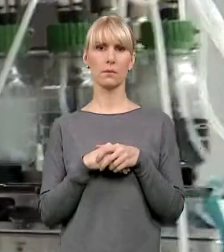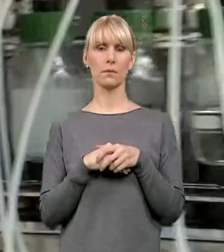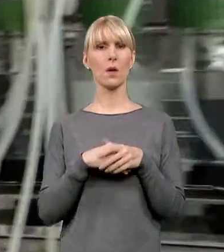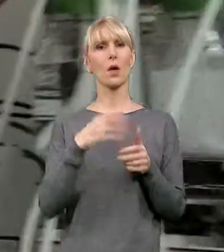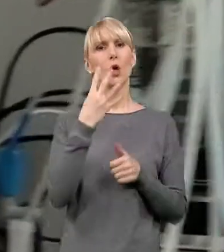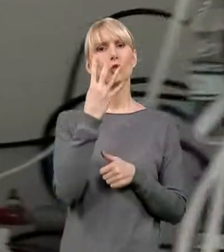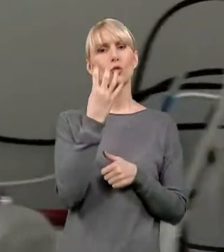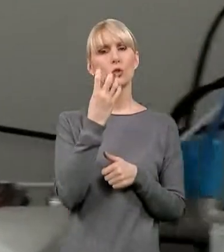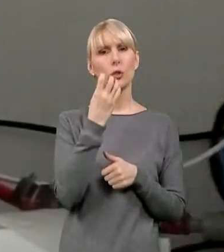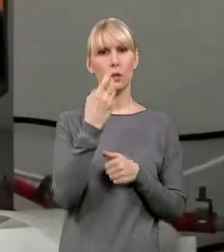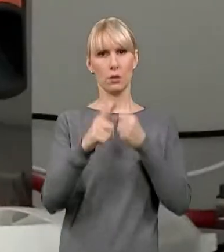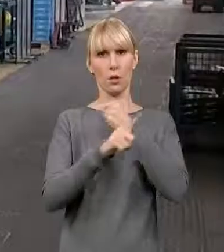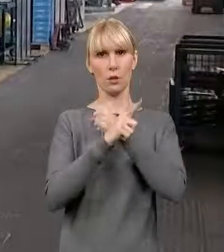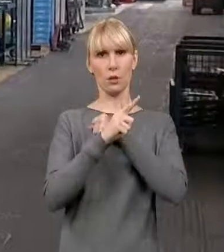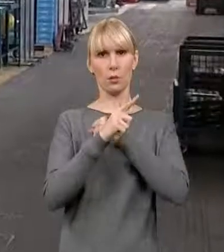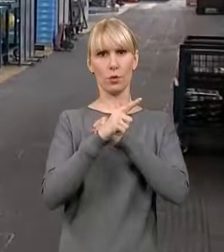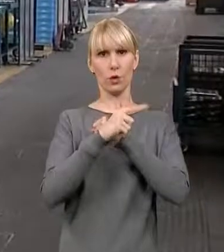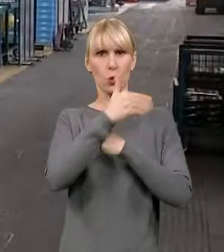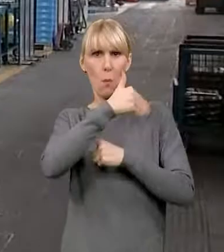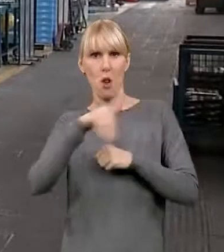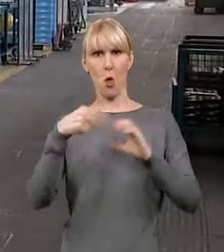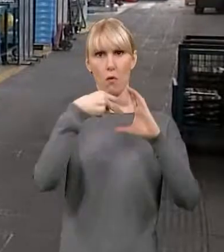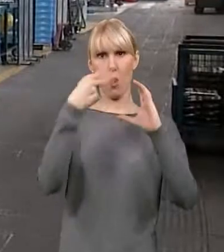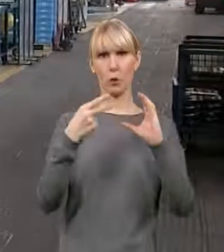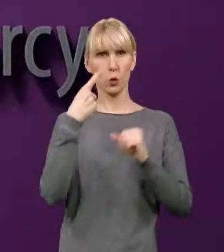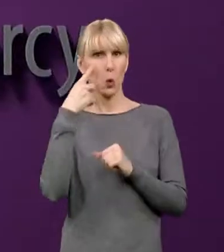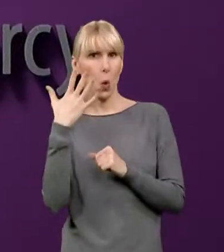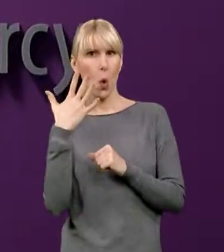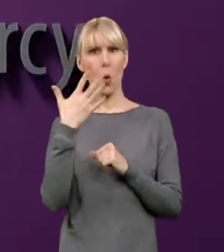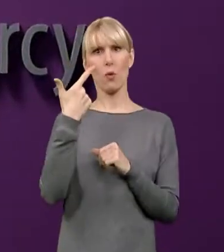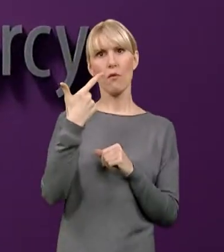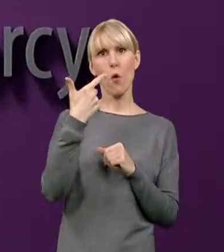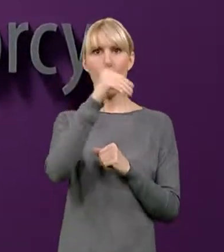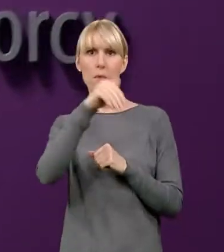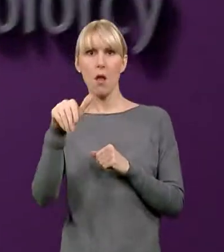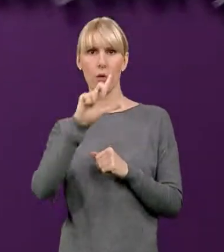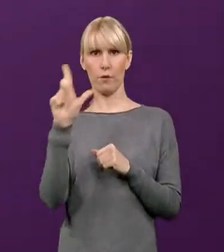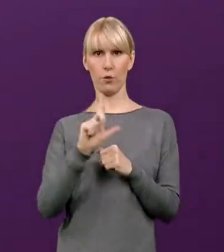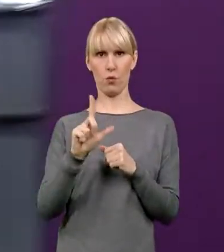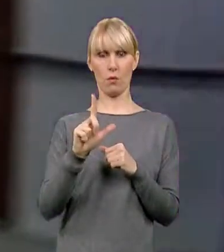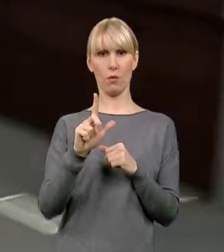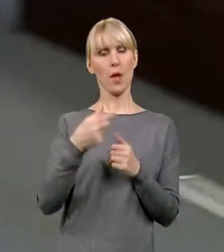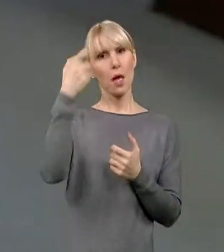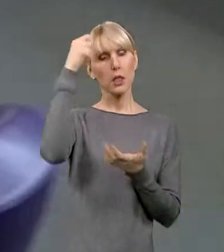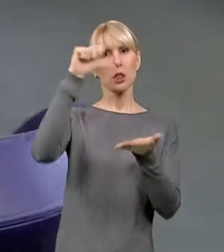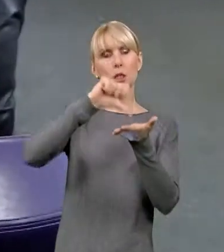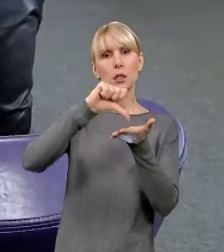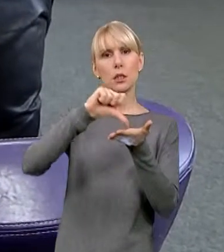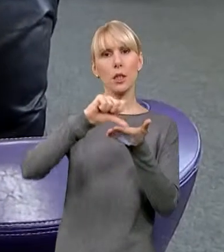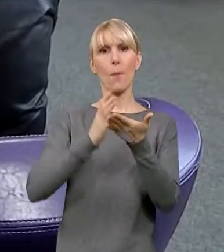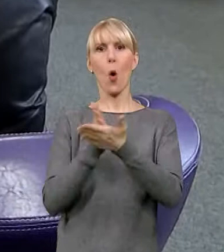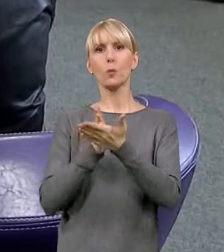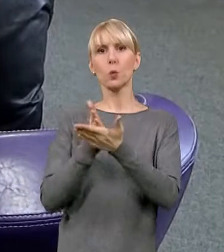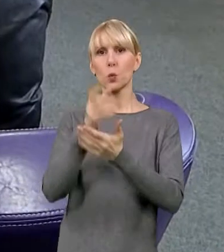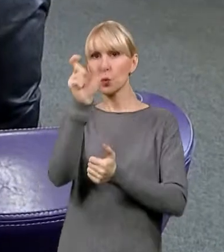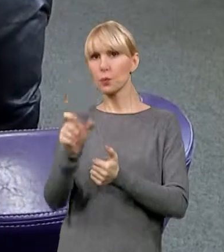470 milionów euro, czyli ponad 2 miliardy złotych. Taką kwotą będzie operować Centrum Obsługi Przedsiębiorcy